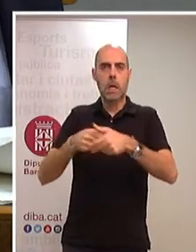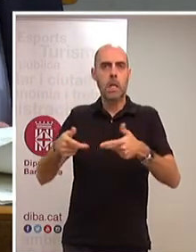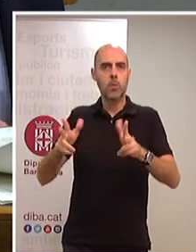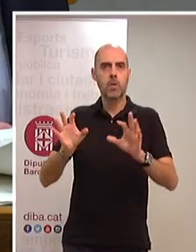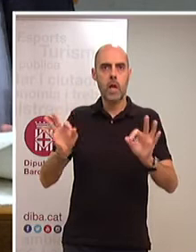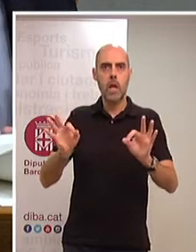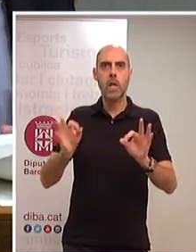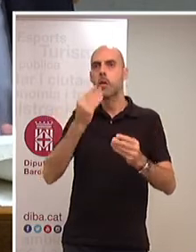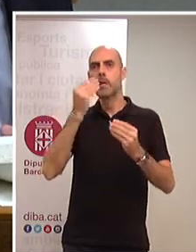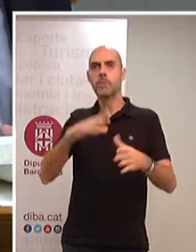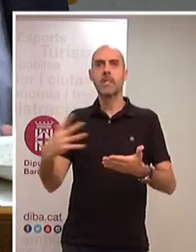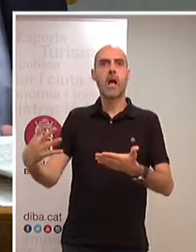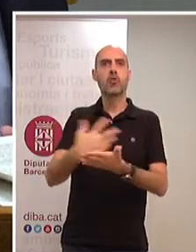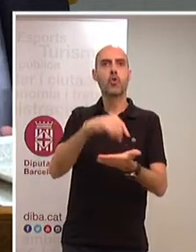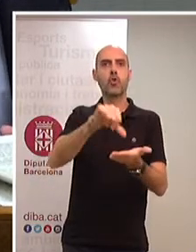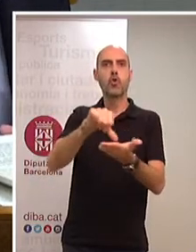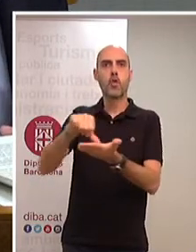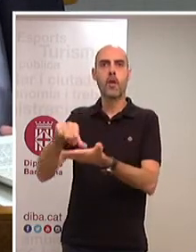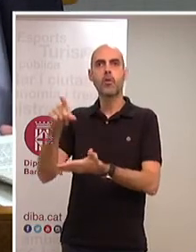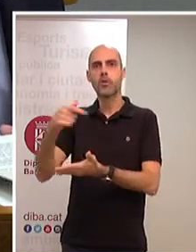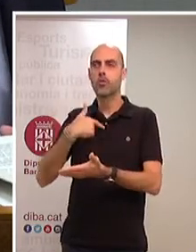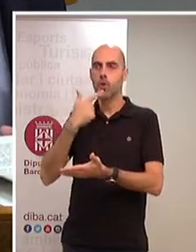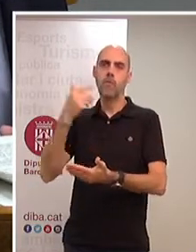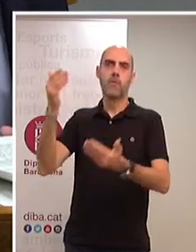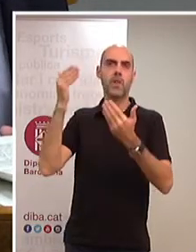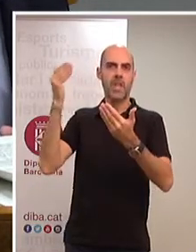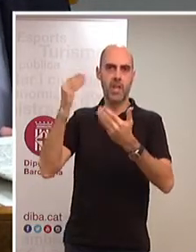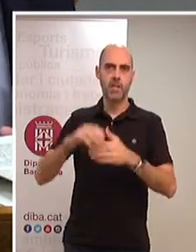la província i això és un comportament que li volem reconèixer.